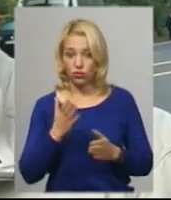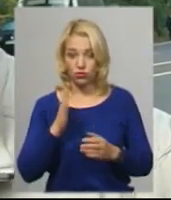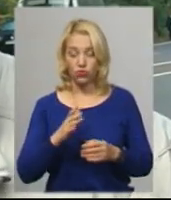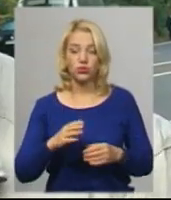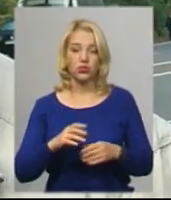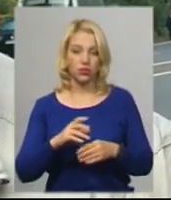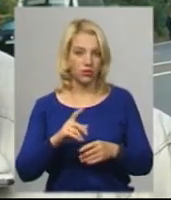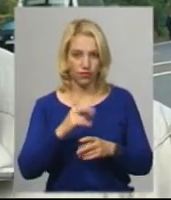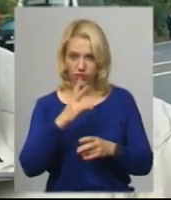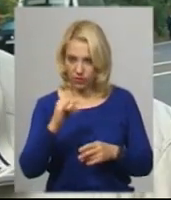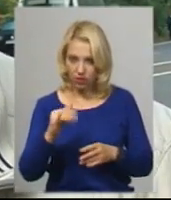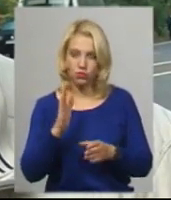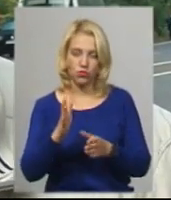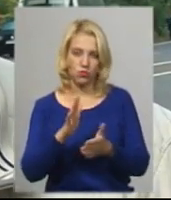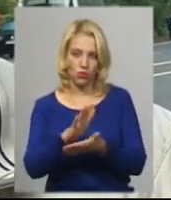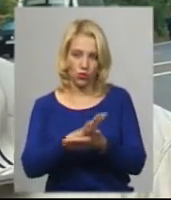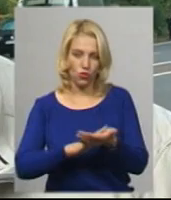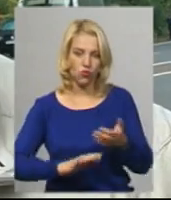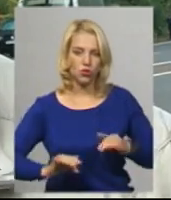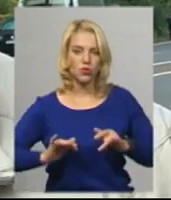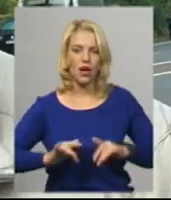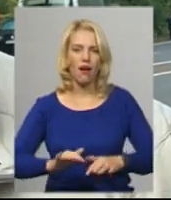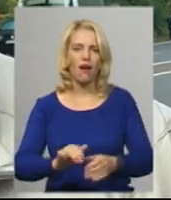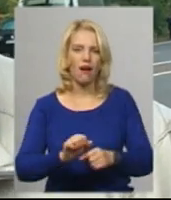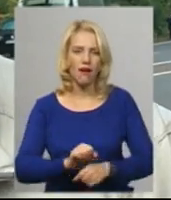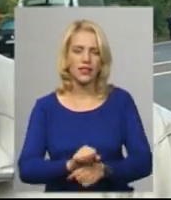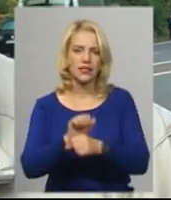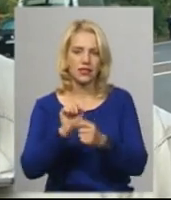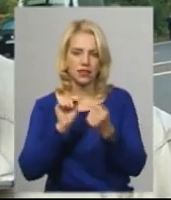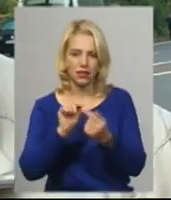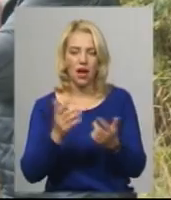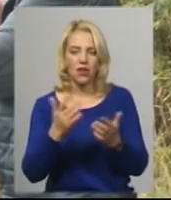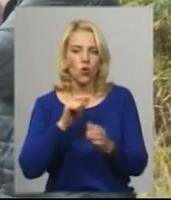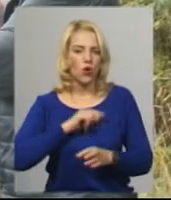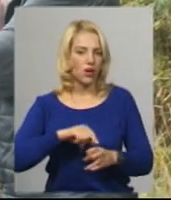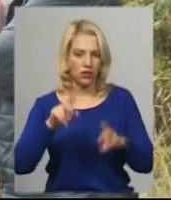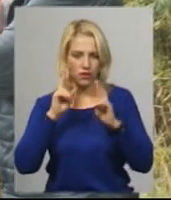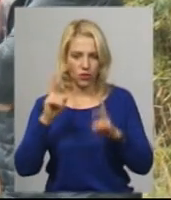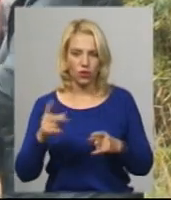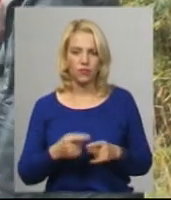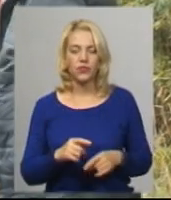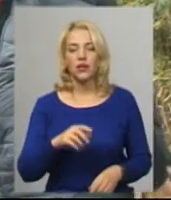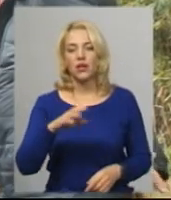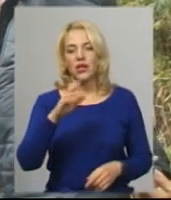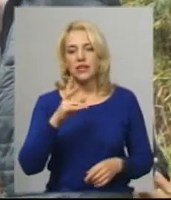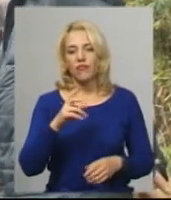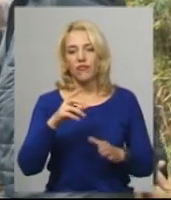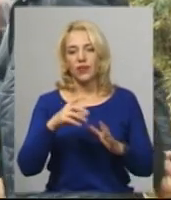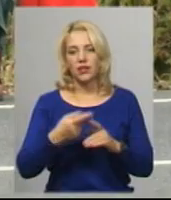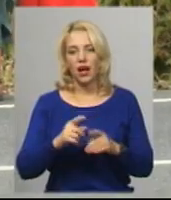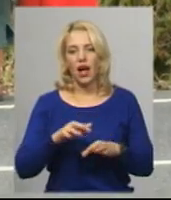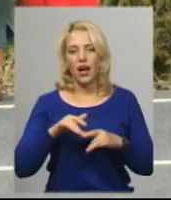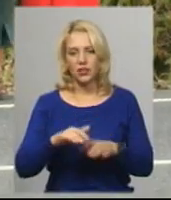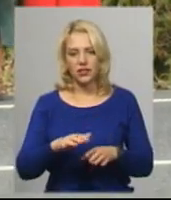наростати, будуть продовжуватися і які вони будуть мати характер, ну, одному Богу відомо. За словами Аліма Міщука, місцем акції вибрали